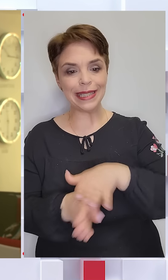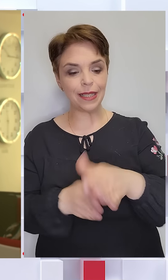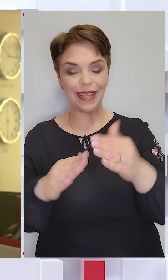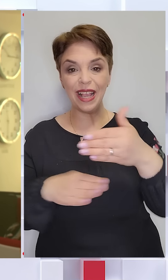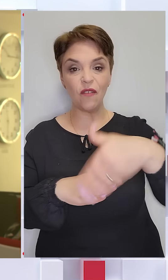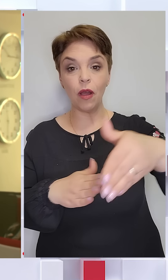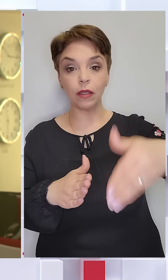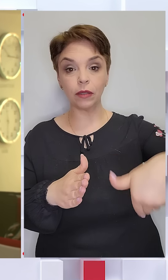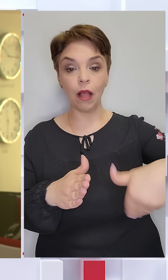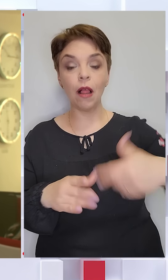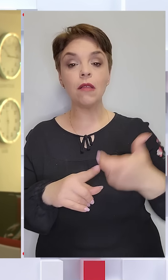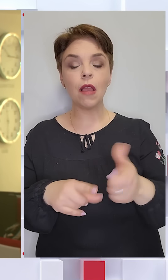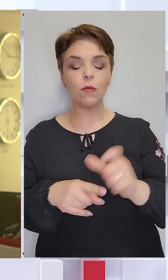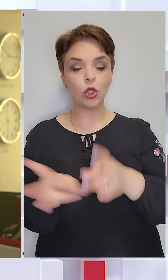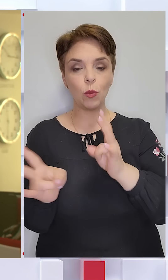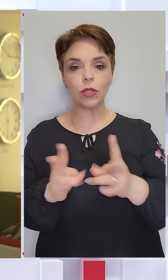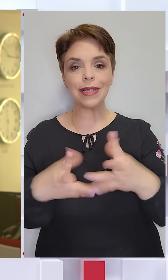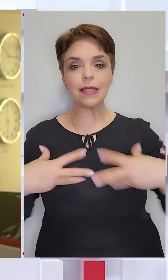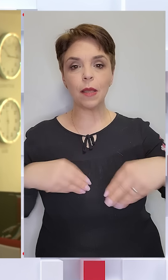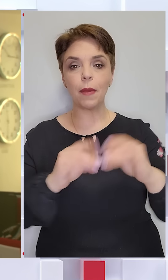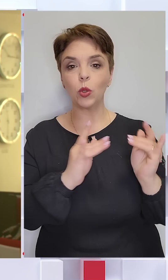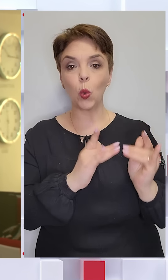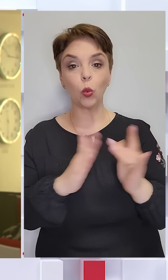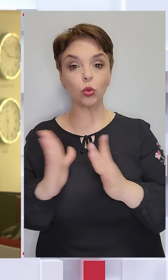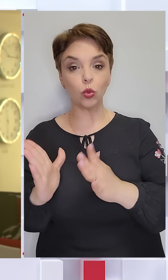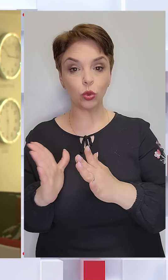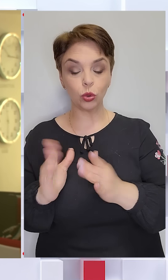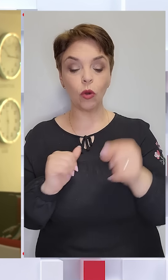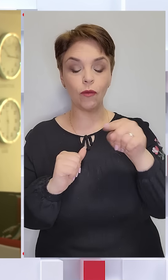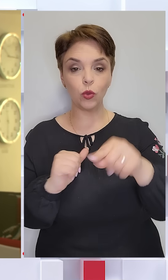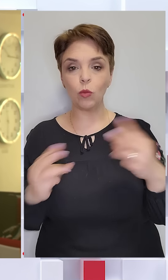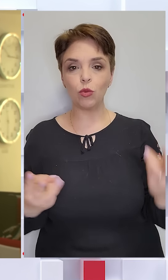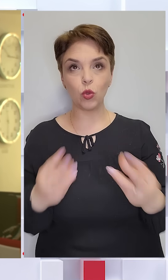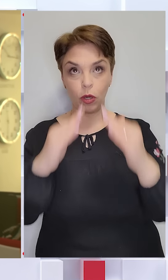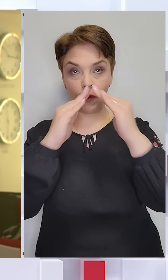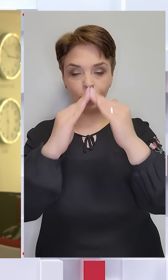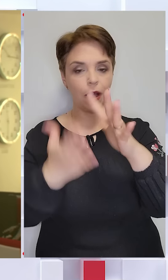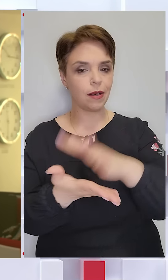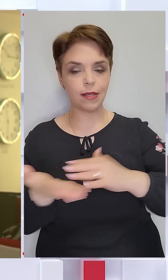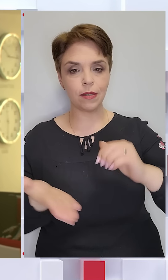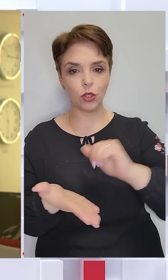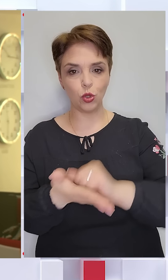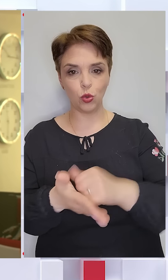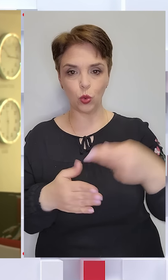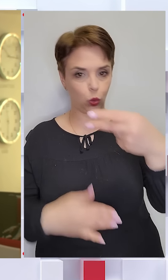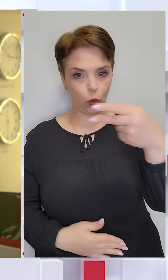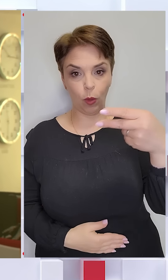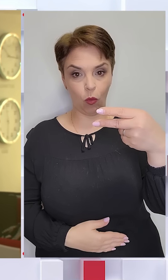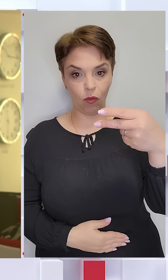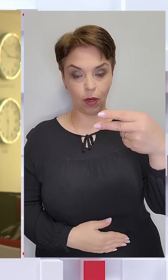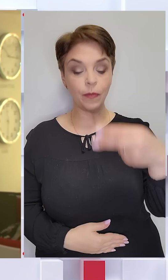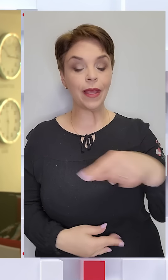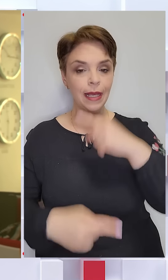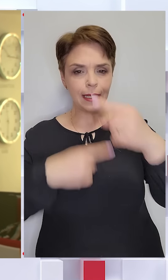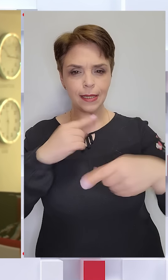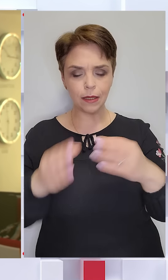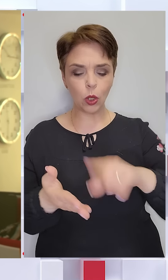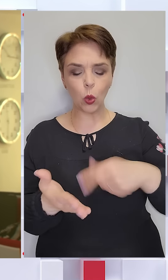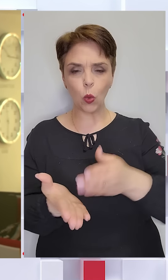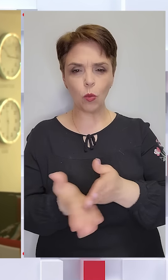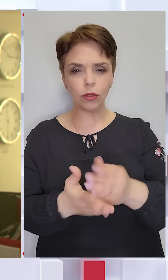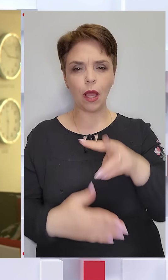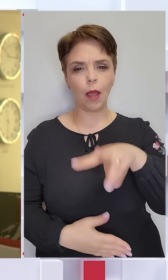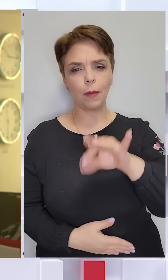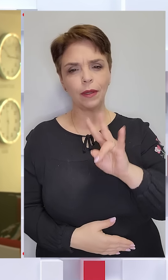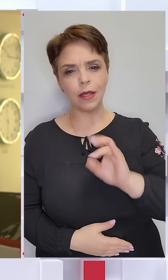квартал. Найбільше постраждав сімейний гуртожиток. В ньому згорів дах та знищено другий поверх. Цілий комунальники,